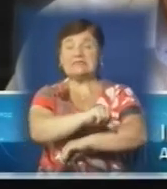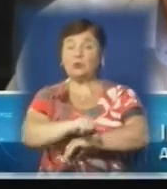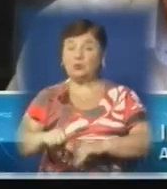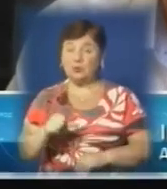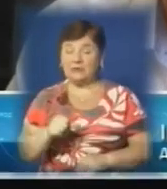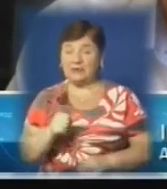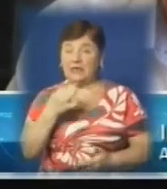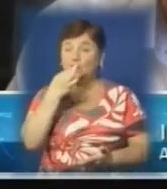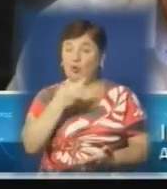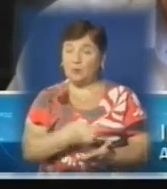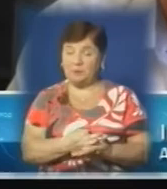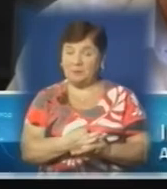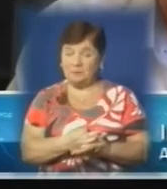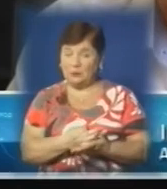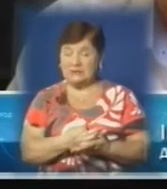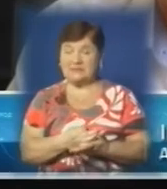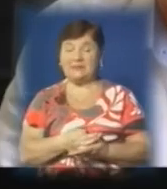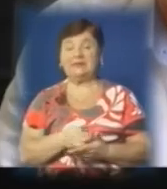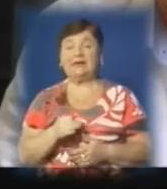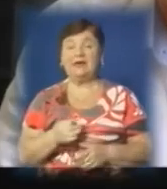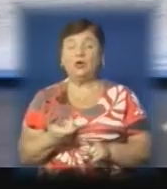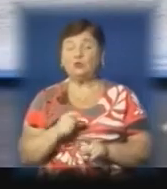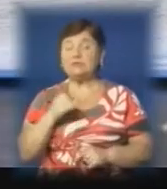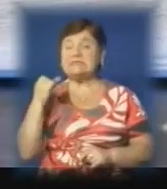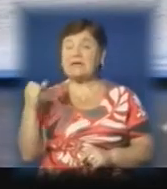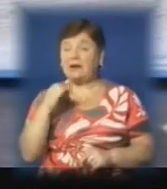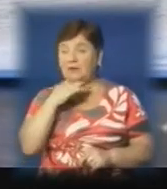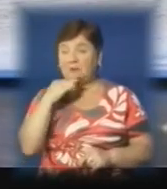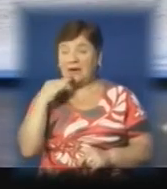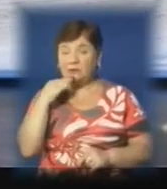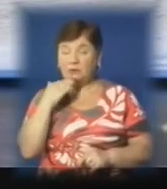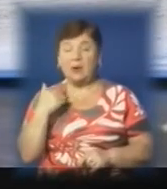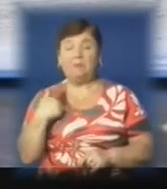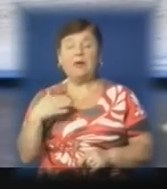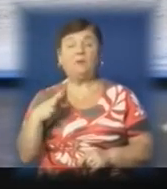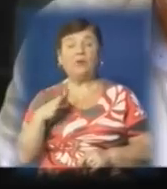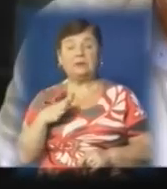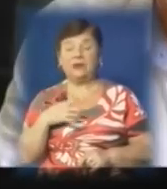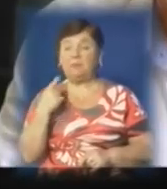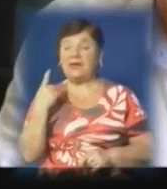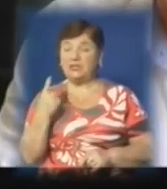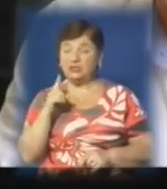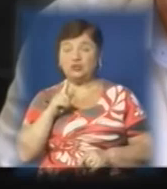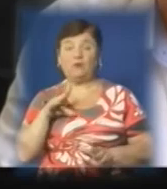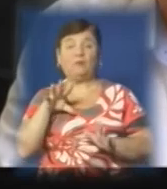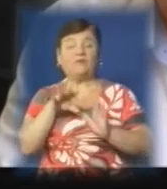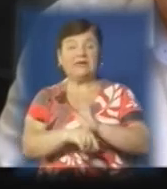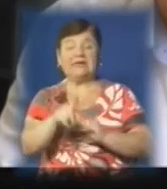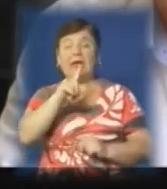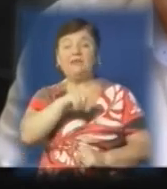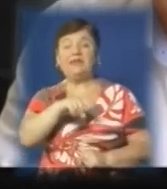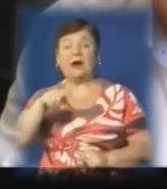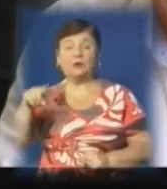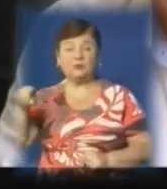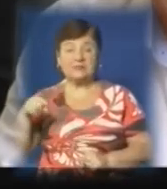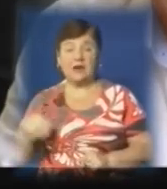медицини і проваджували тут дуже багато цікавих речей. Ми були першими, хто провадив цю ультразвукову діагностику. Практично від нас